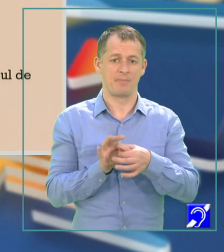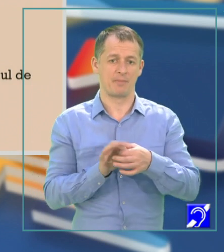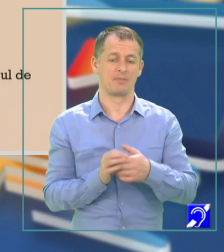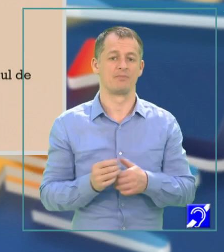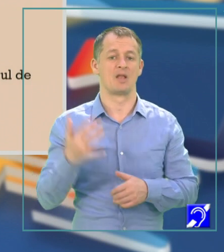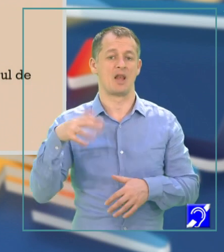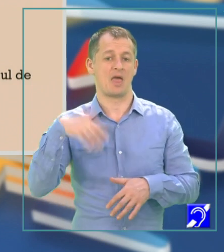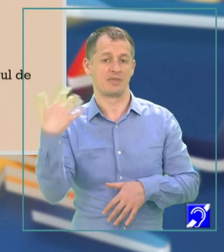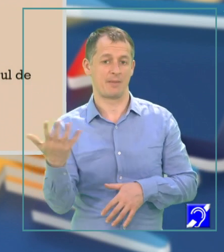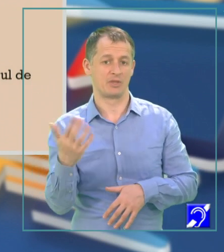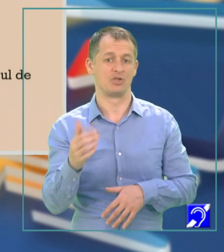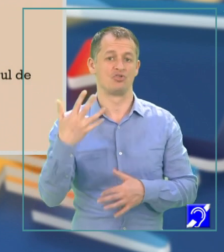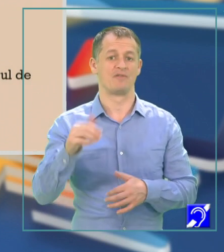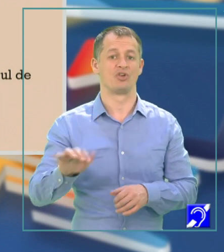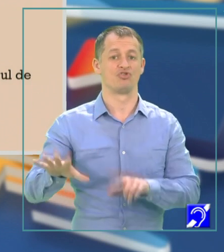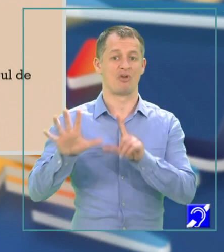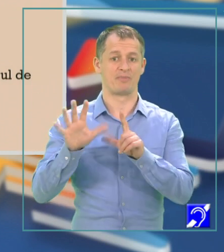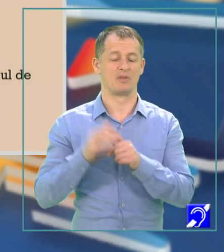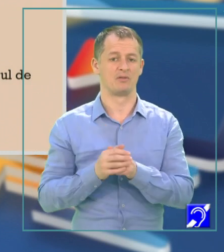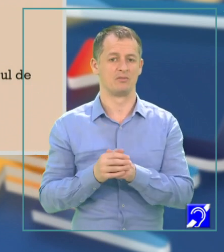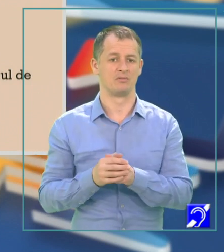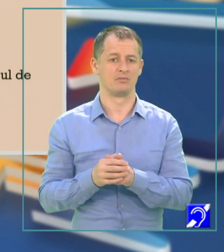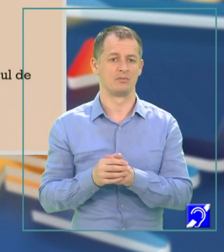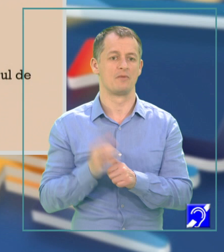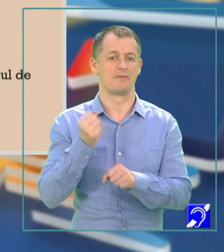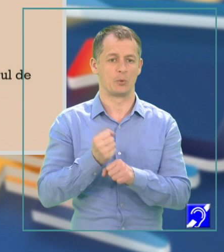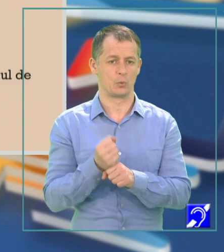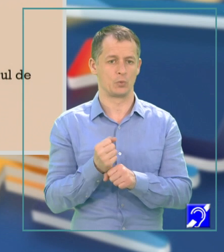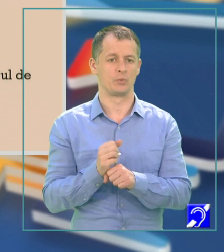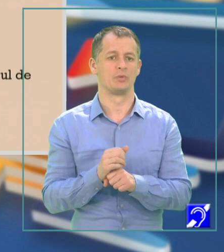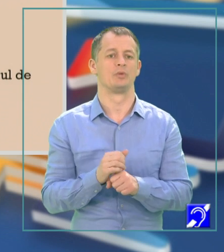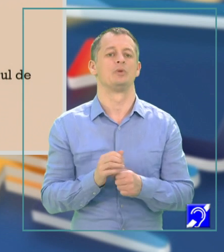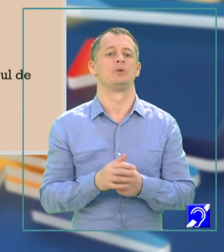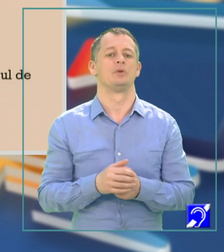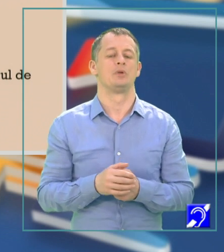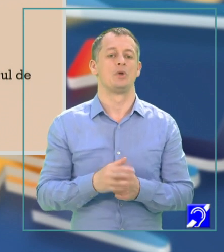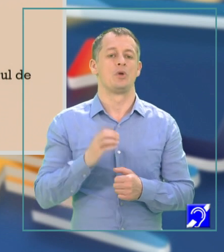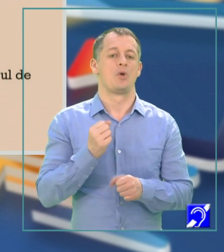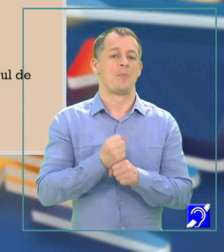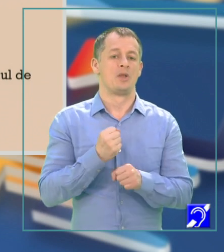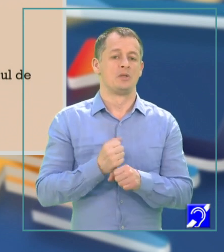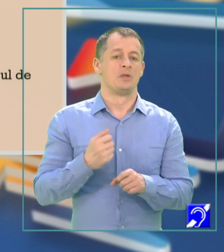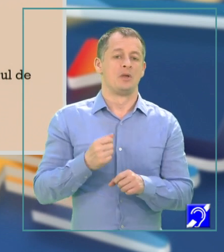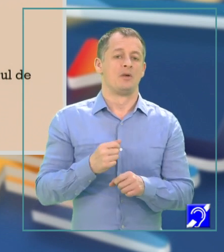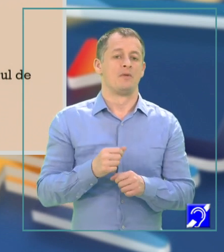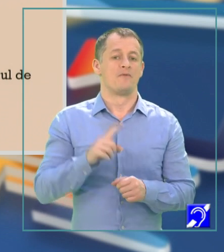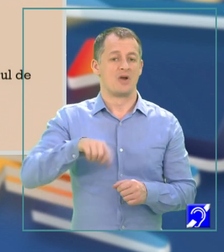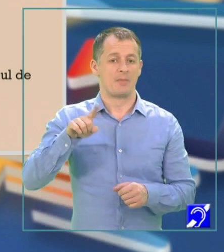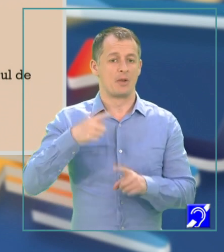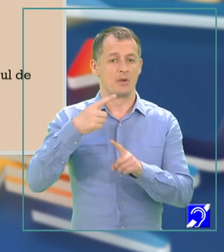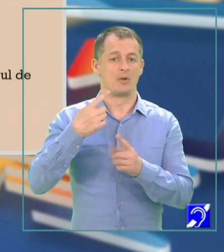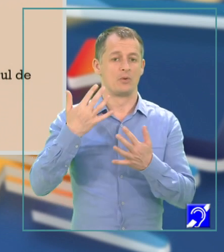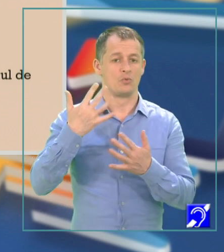dreapta numărului cifra 7, utilizând operația număr înmulțit cu 10 plus cifra, număr va